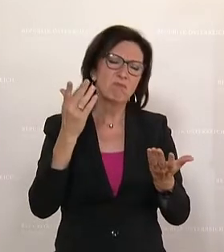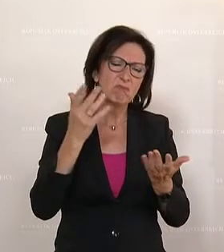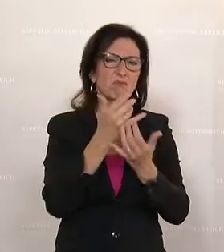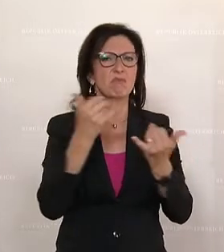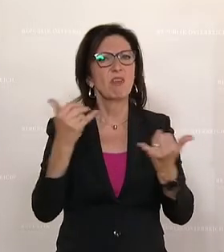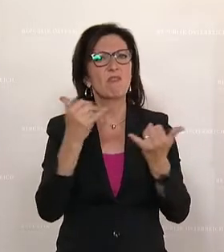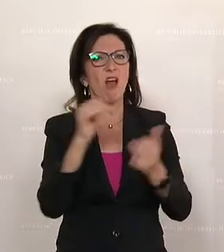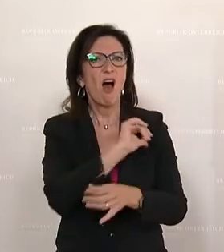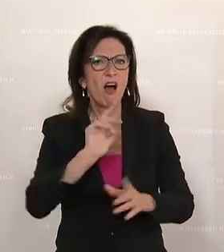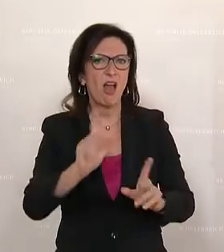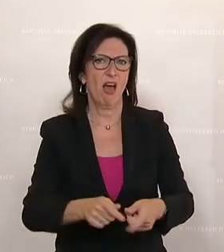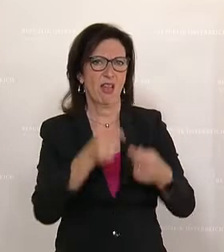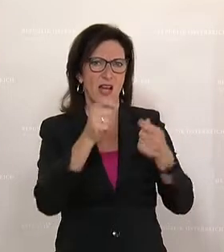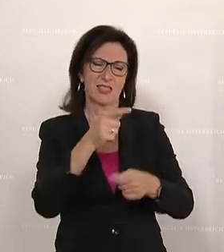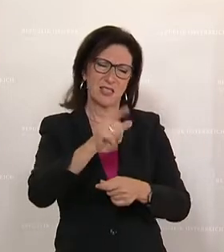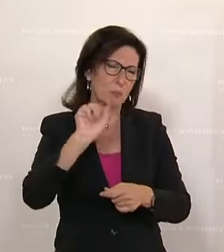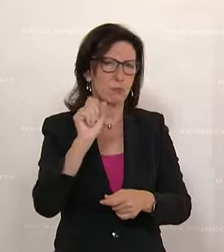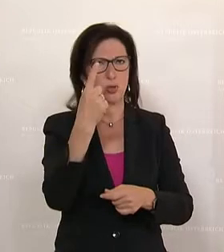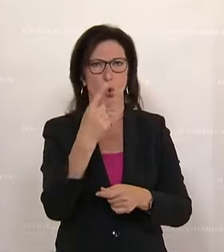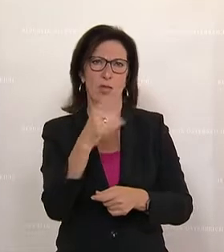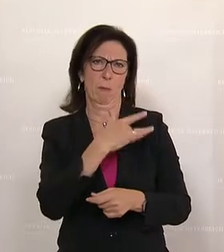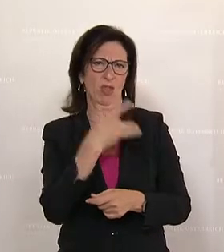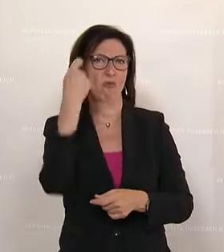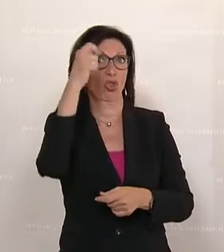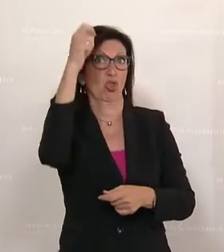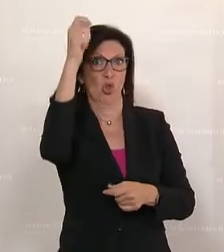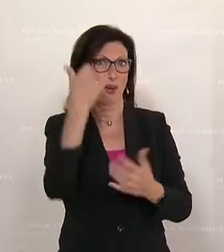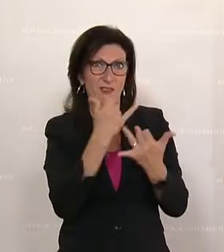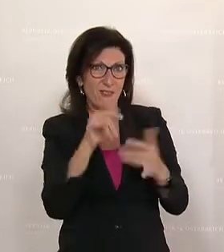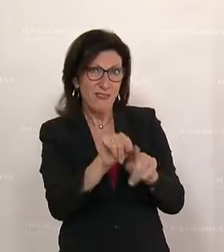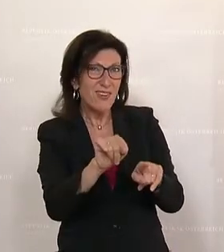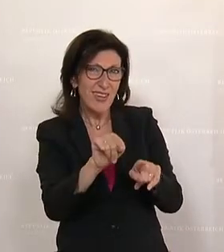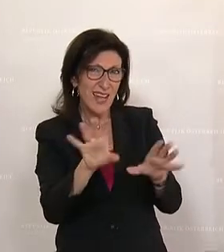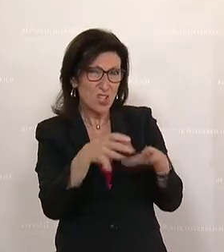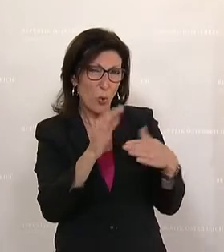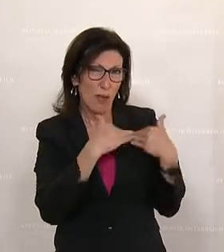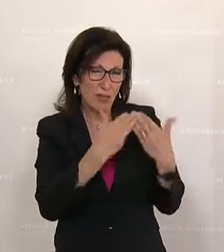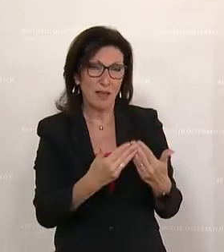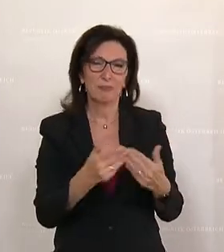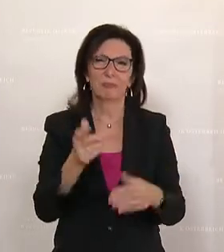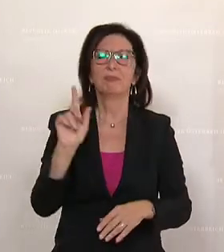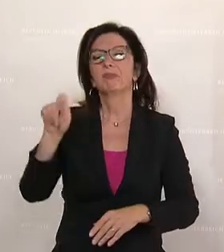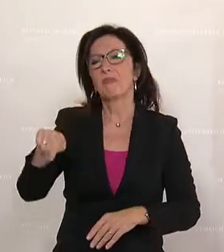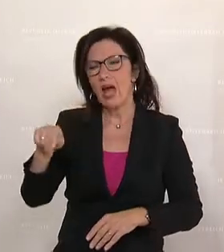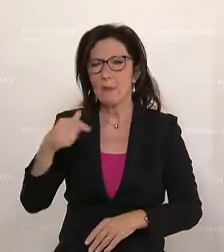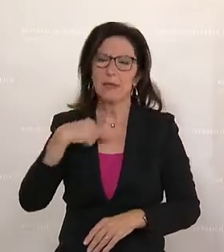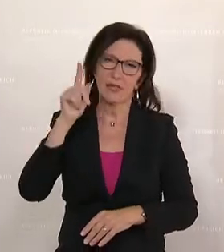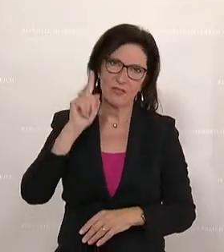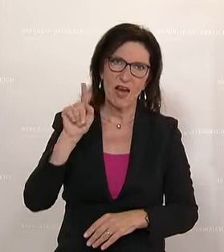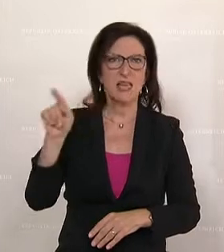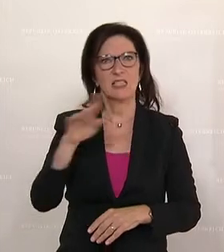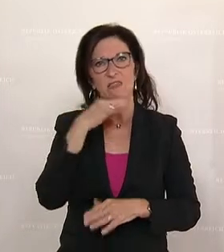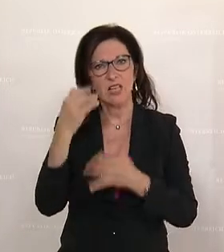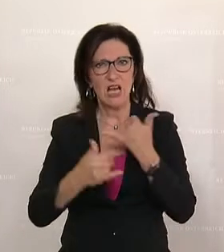Teuerung am stärksten betroffen sind, unterstützt und entlastet? Herr Abgeordneter, ich weiß ja, dass Sie sich schon viele Jahre gerade für